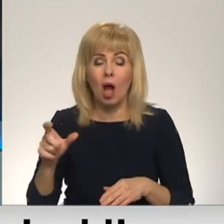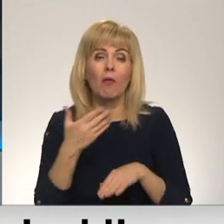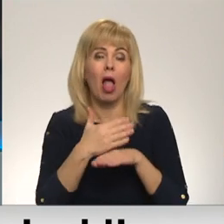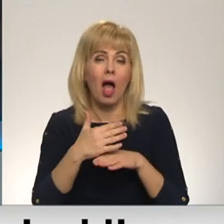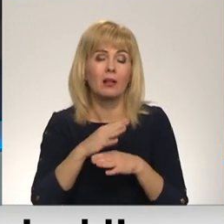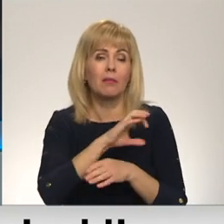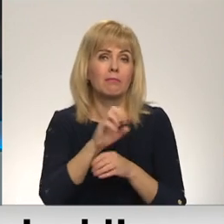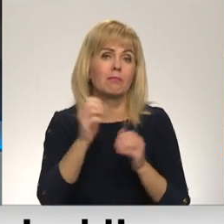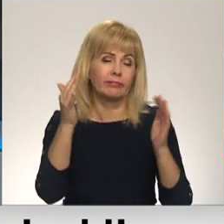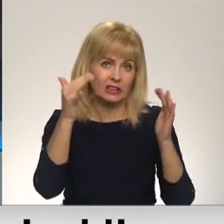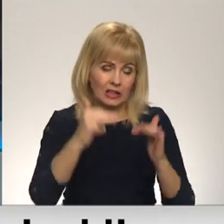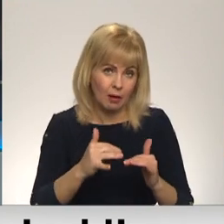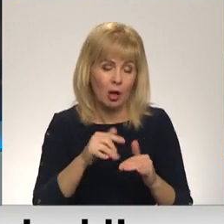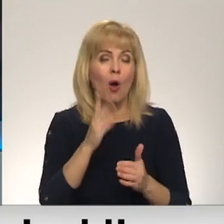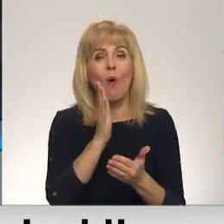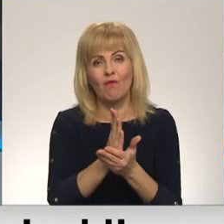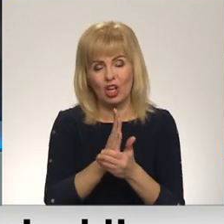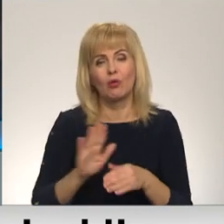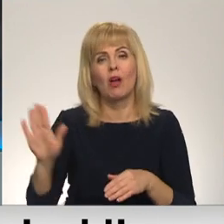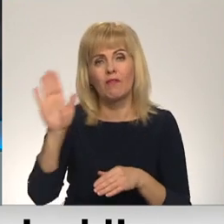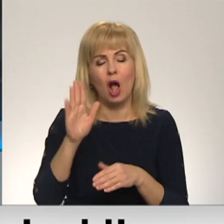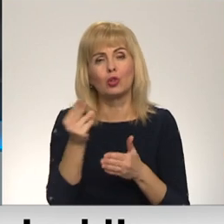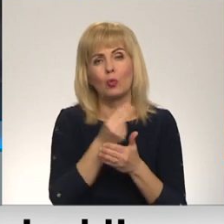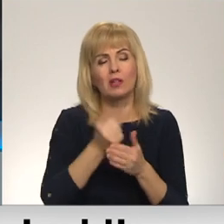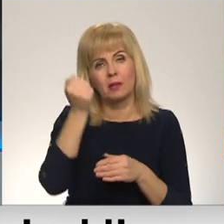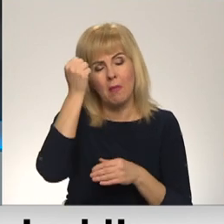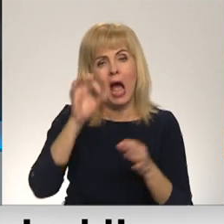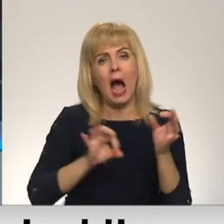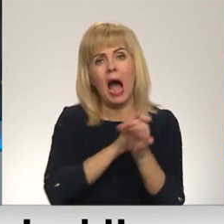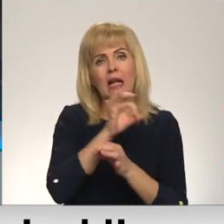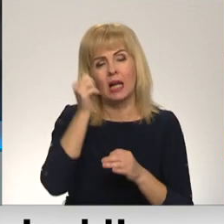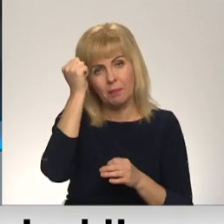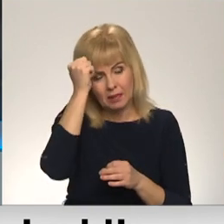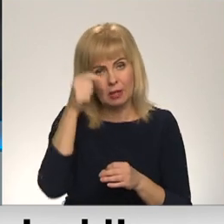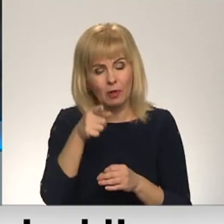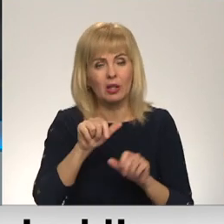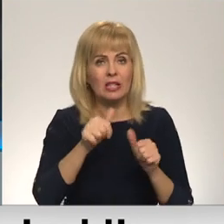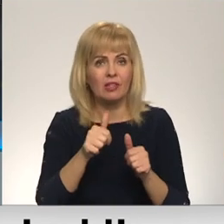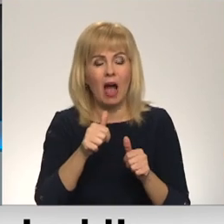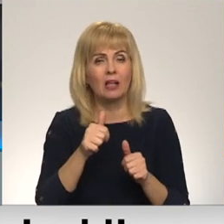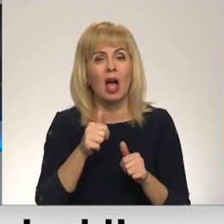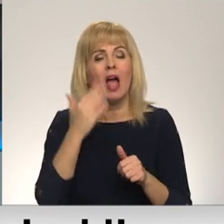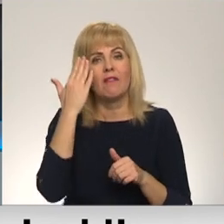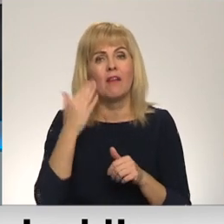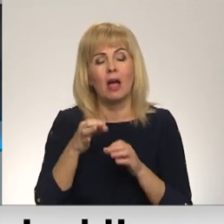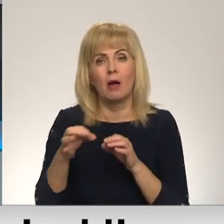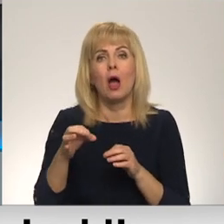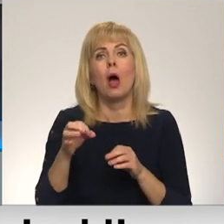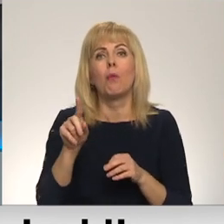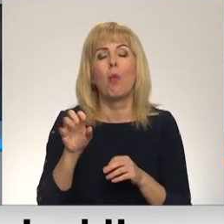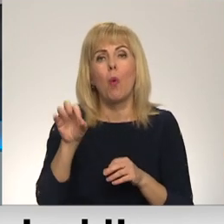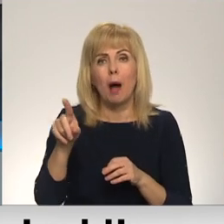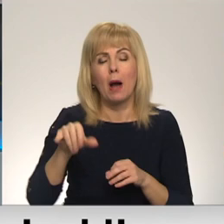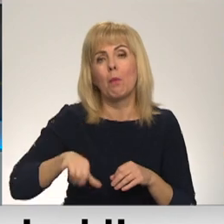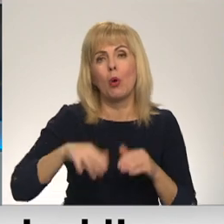sabrūk un to vidu ir arī valsts nozīmes arhitektūras piemenekļi. Sarežģīta situācija izveidojusies Ventspils novada popē, kur Latvijas lielākajam